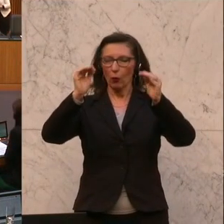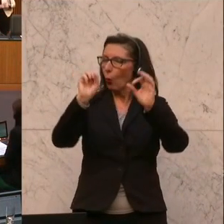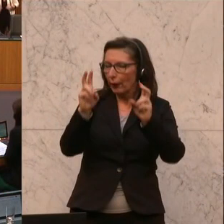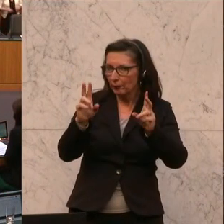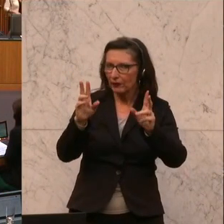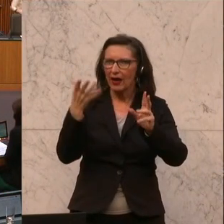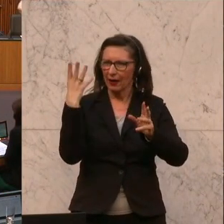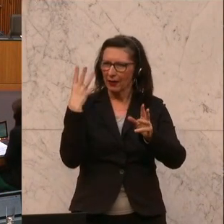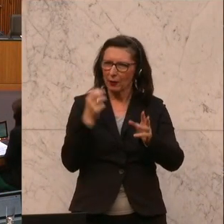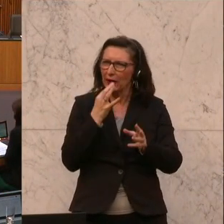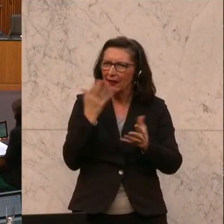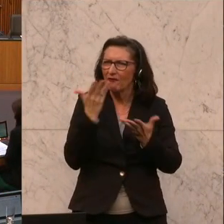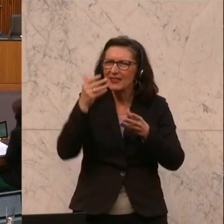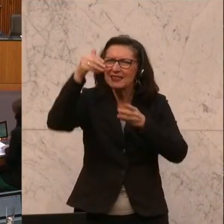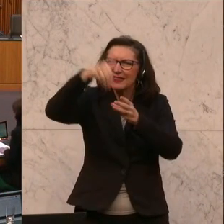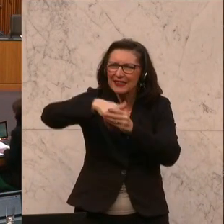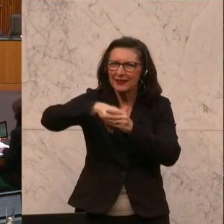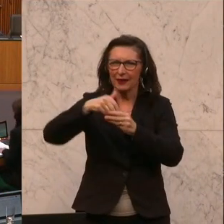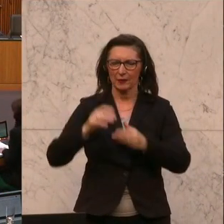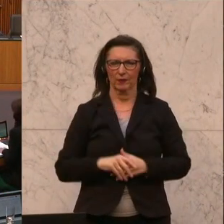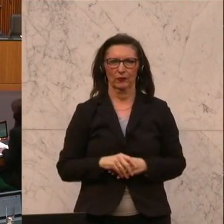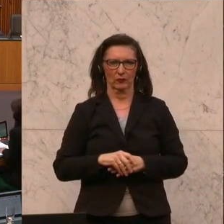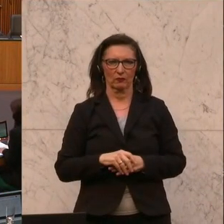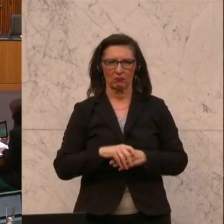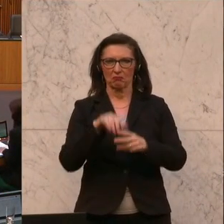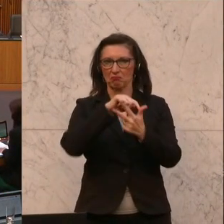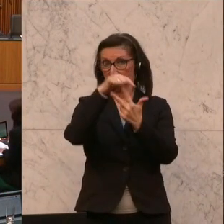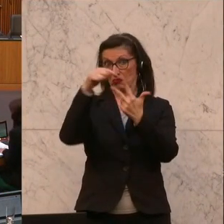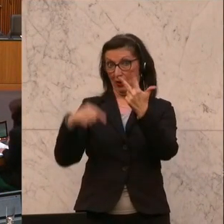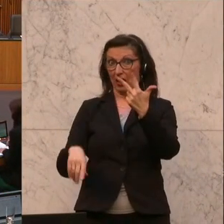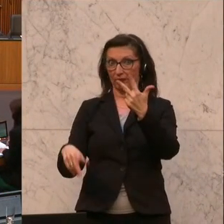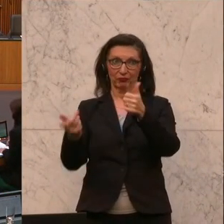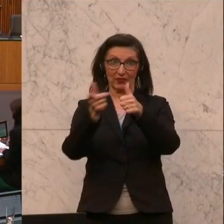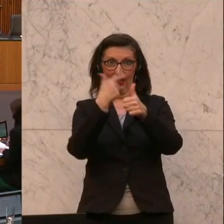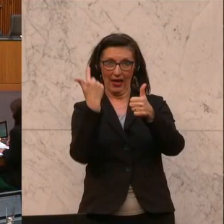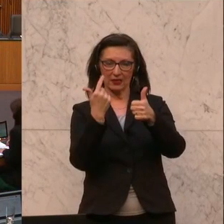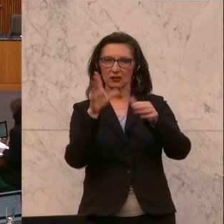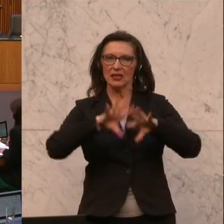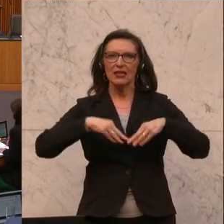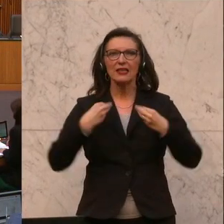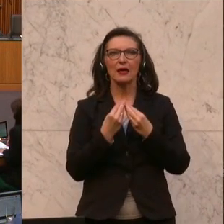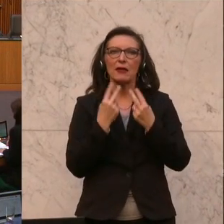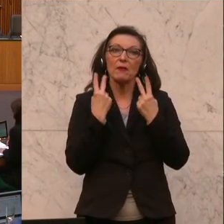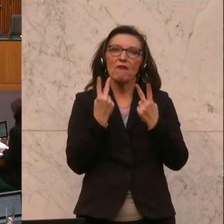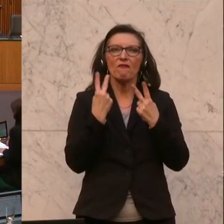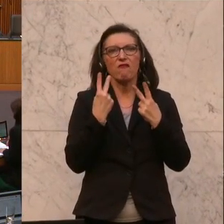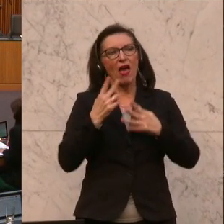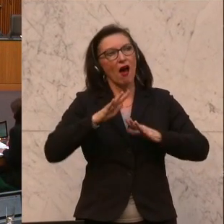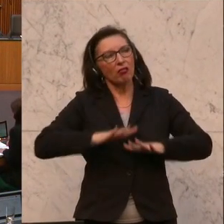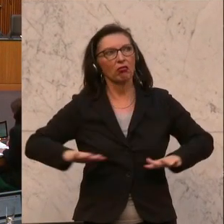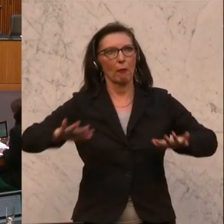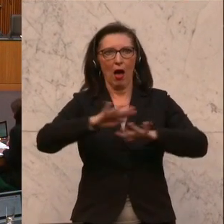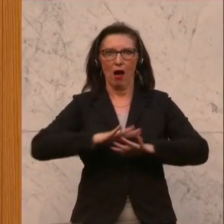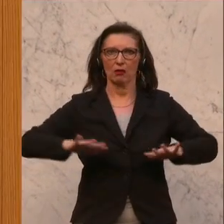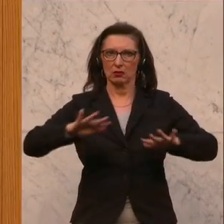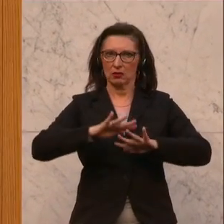konkret an, um was geht es? Und es sind drei Punkte. Erstens werden gemeinsame Werte und Grundsätze bekräftigt. So,